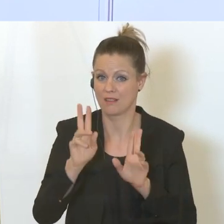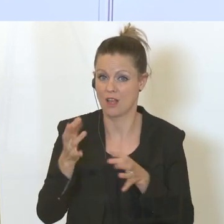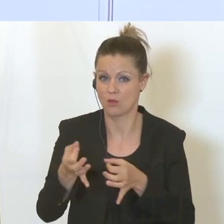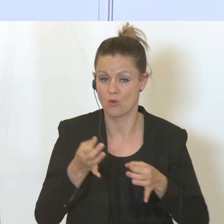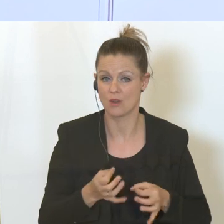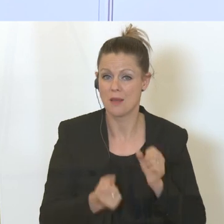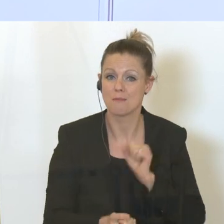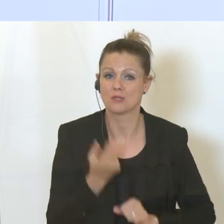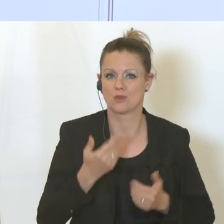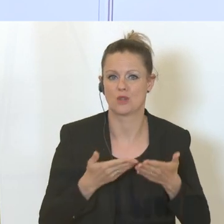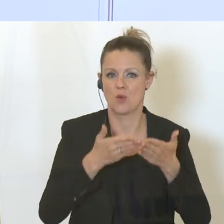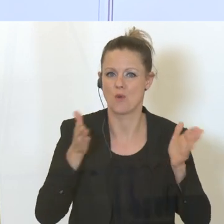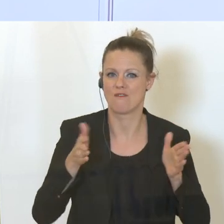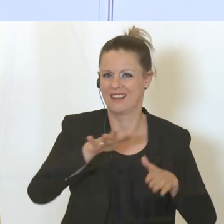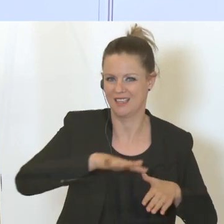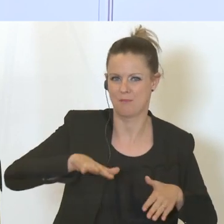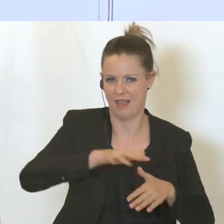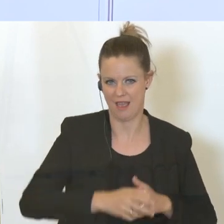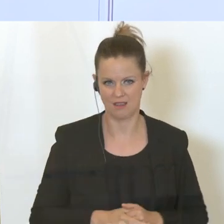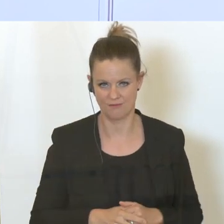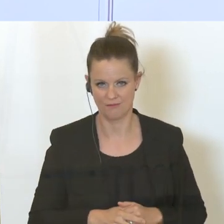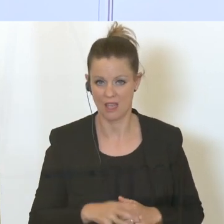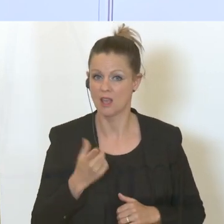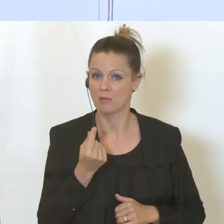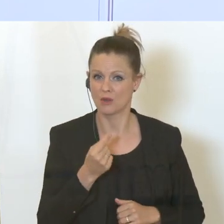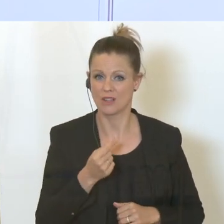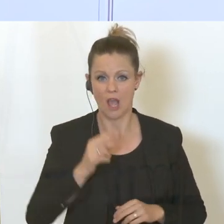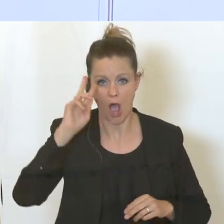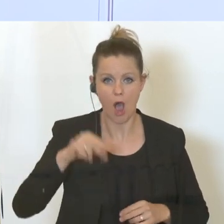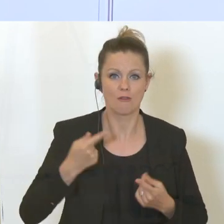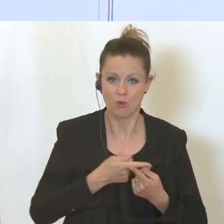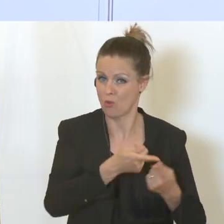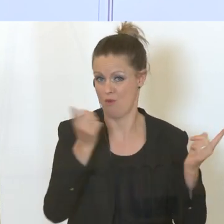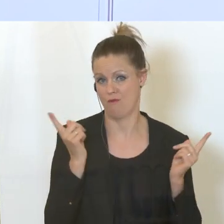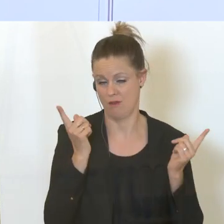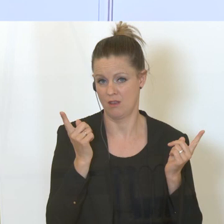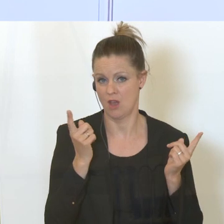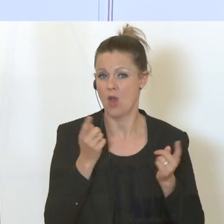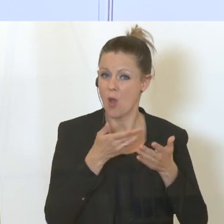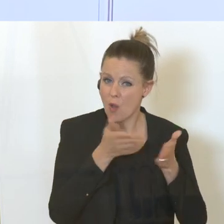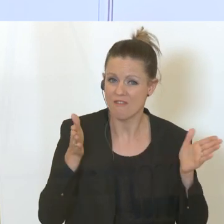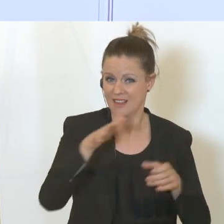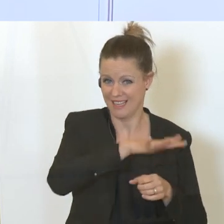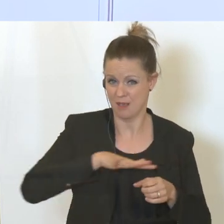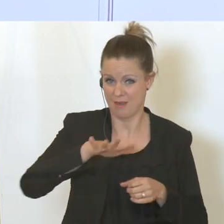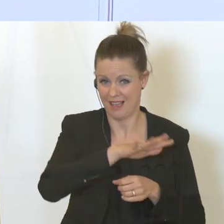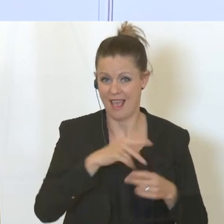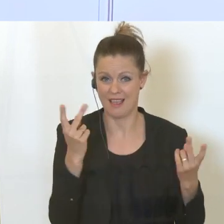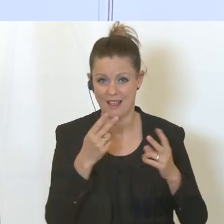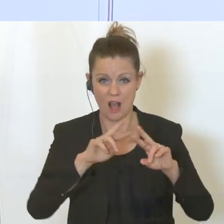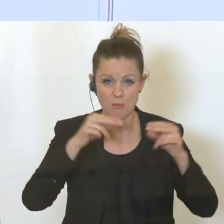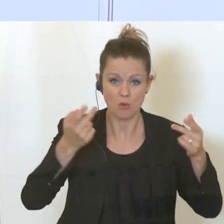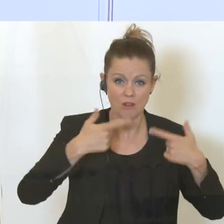das vor allem im öffentlichen Sektor. Das heißt, es ist ein Aufruf an uns alle im öffentlichen Bereich, sei es Bund,